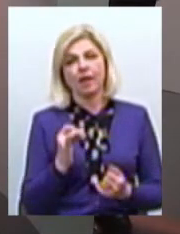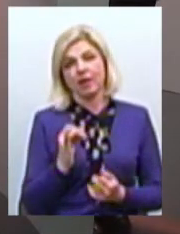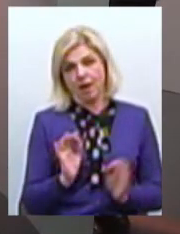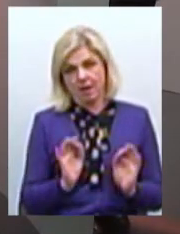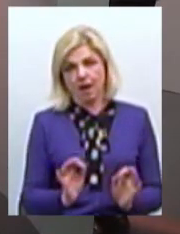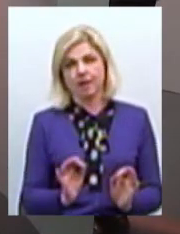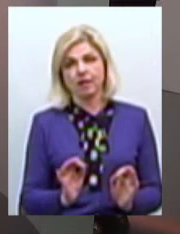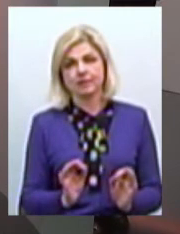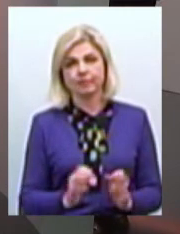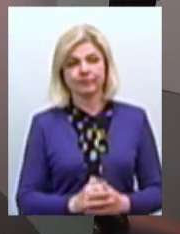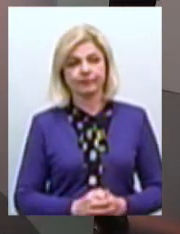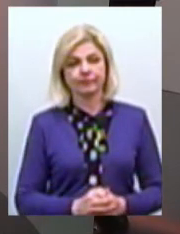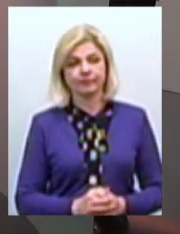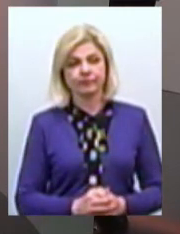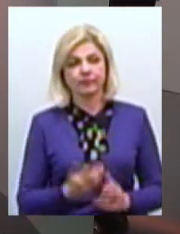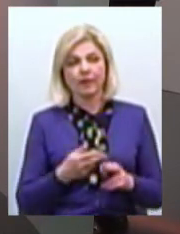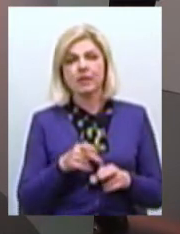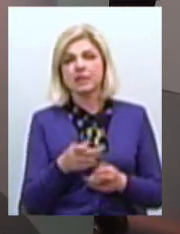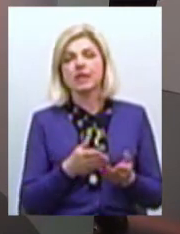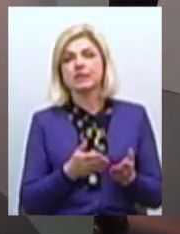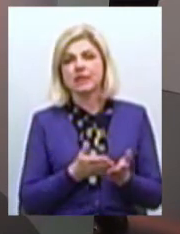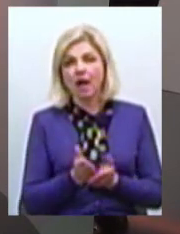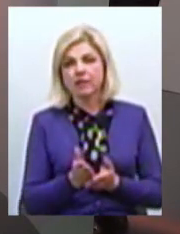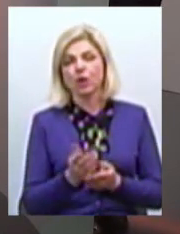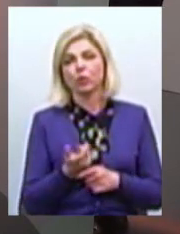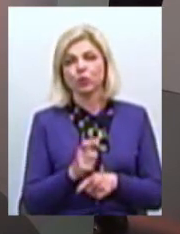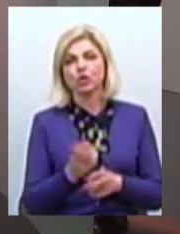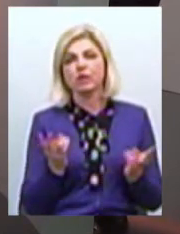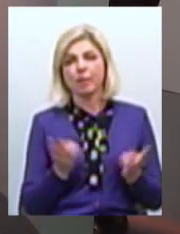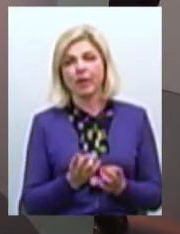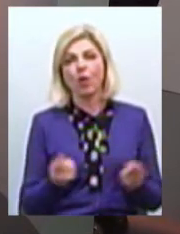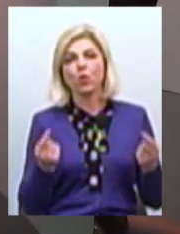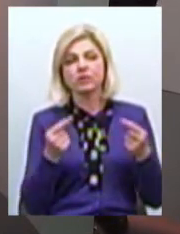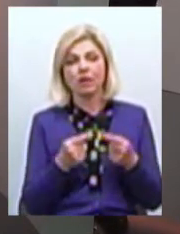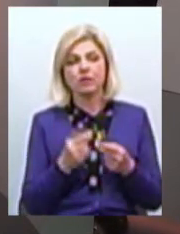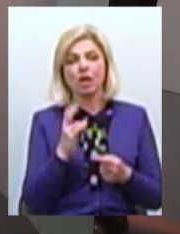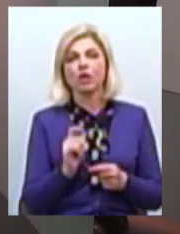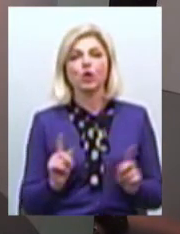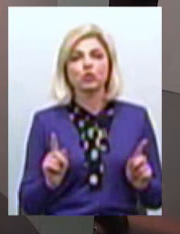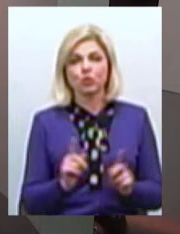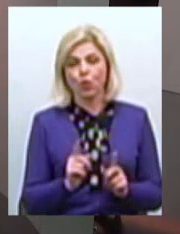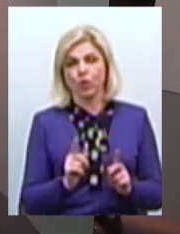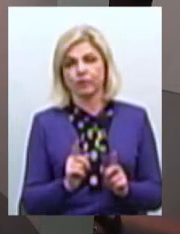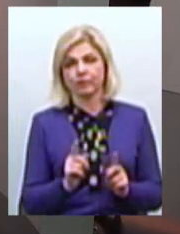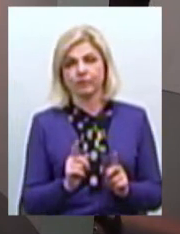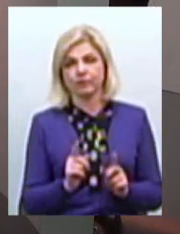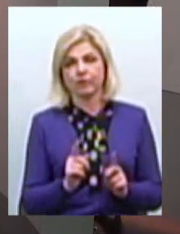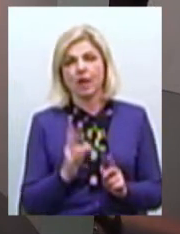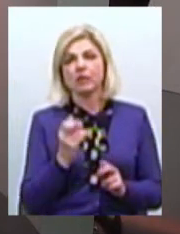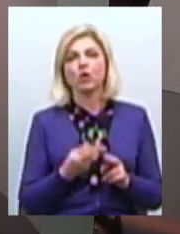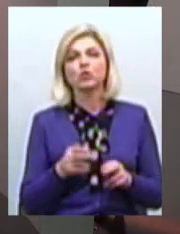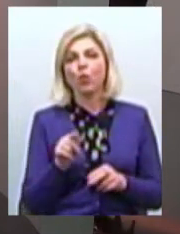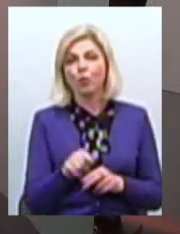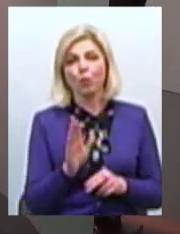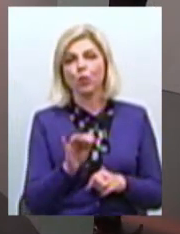на цій стадії дуже необхідно означати, на чому саме